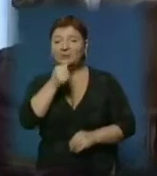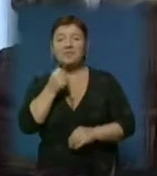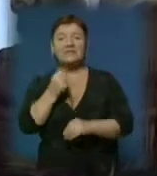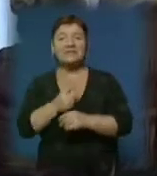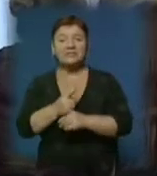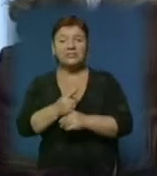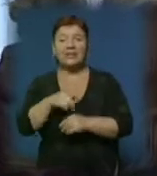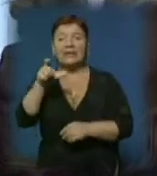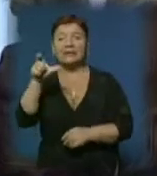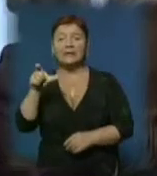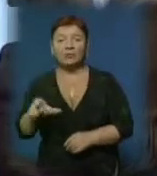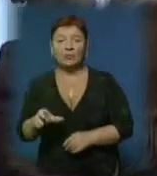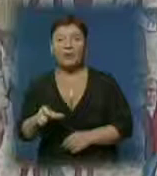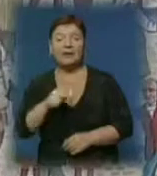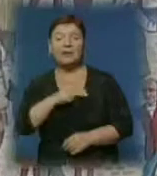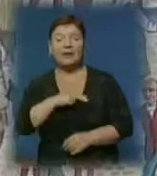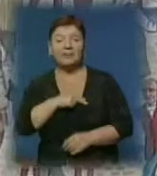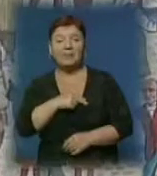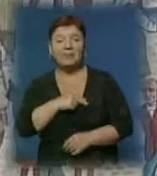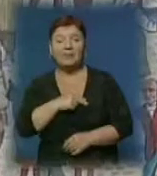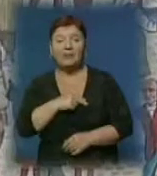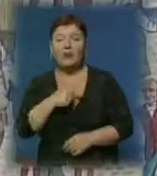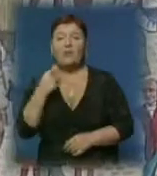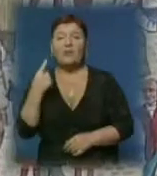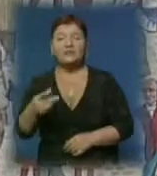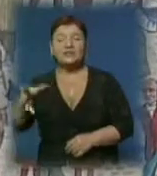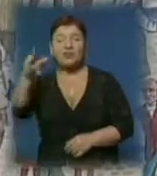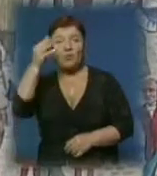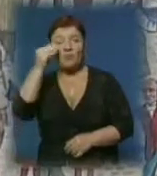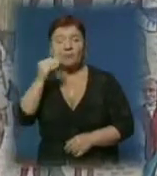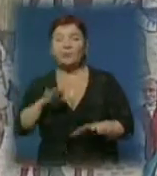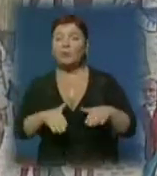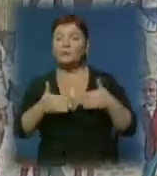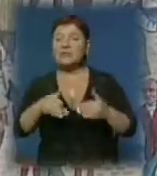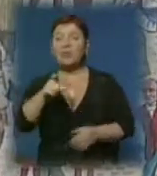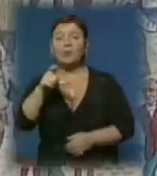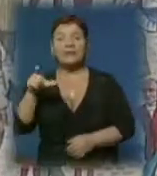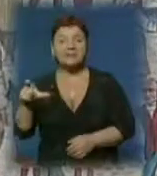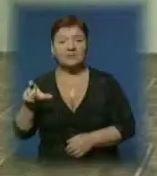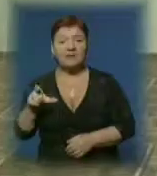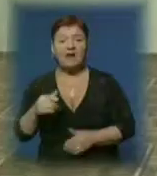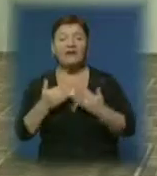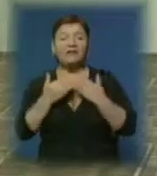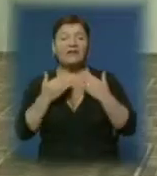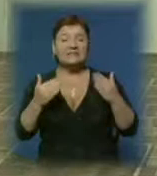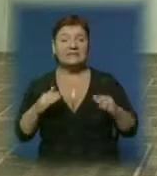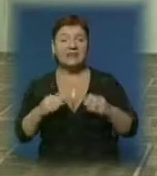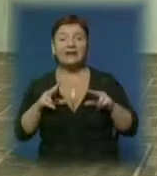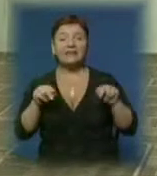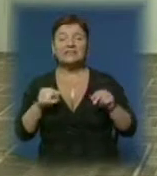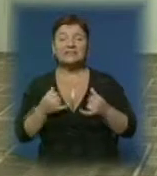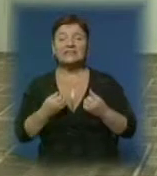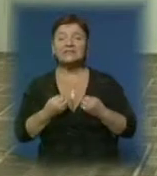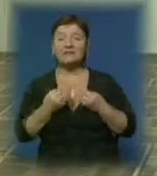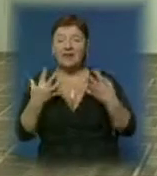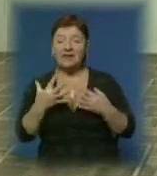кандидатур на одержання премії Ерделі та Бокшая, уперше враховуватимуть пропозиції громадськості. Листавка ж на честь свята художників